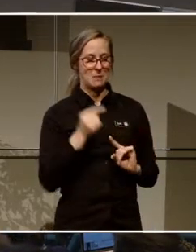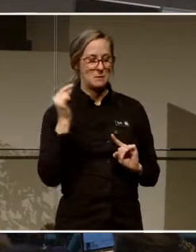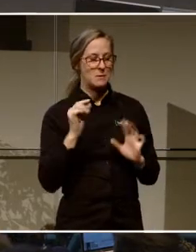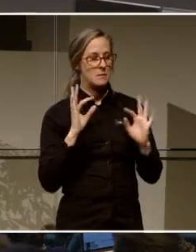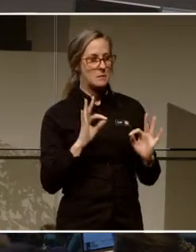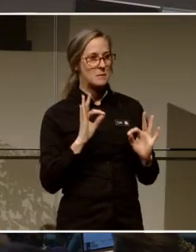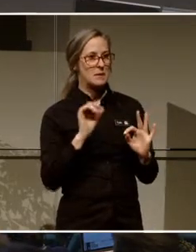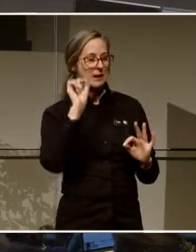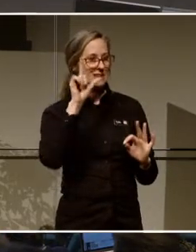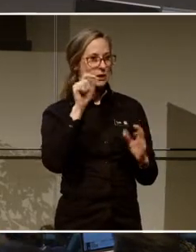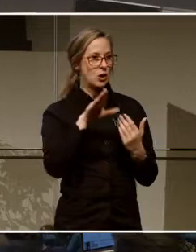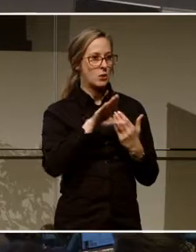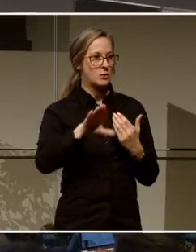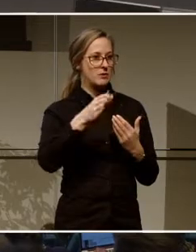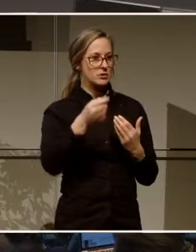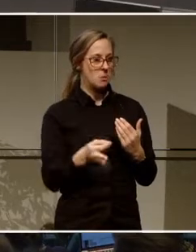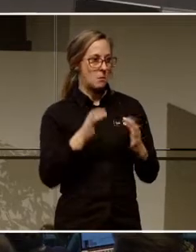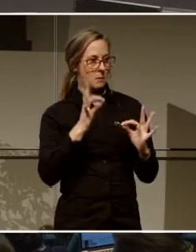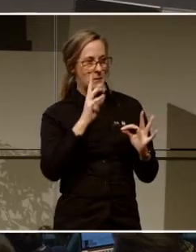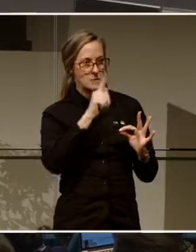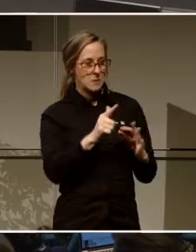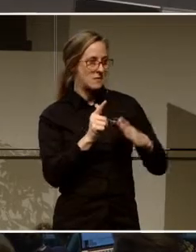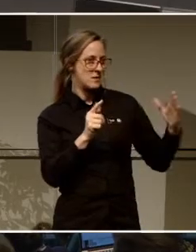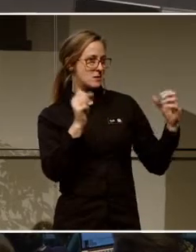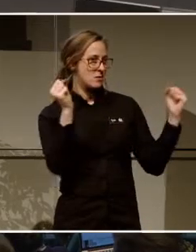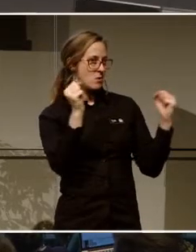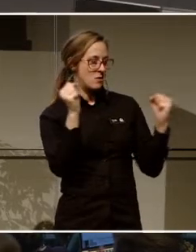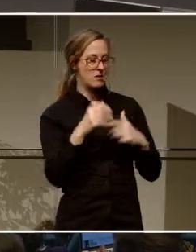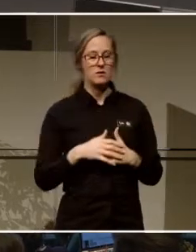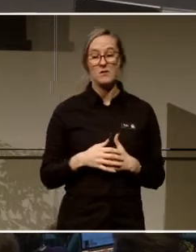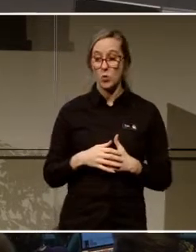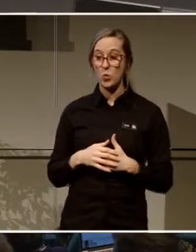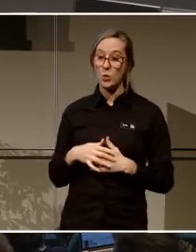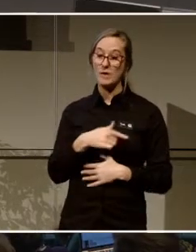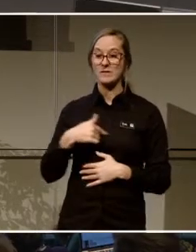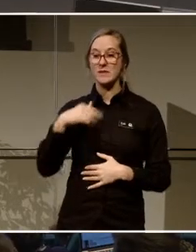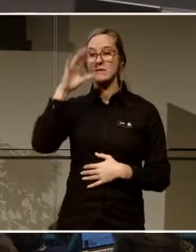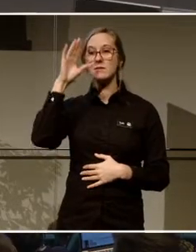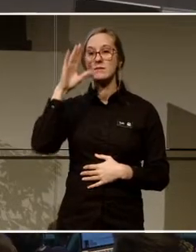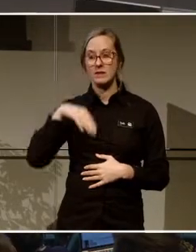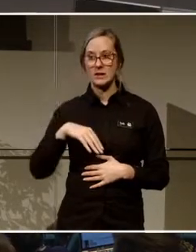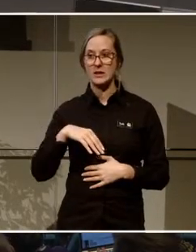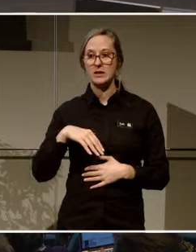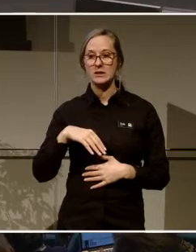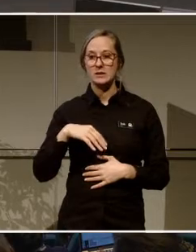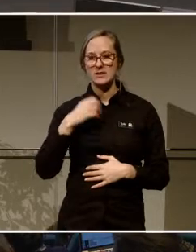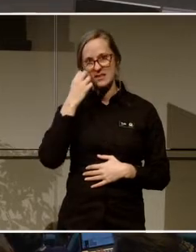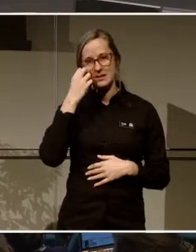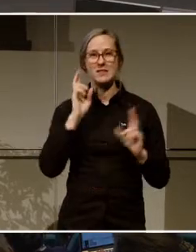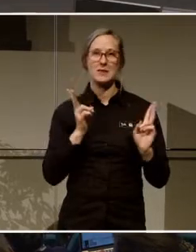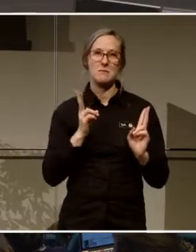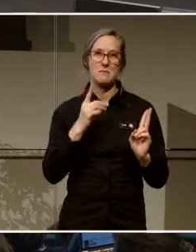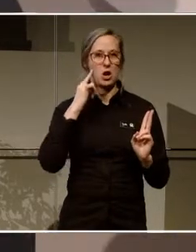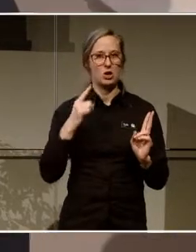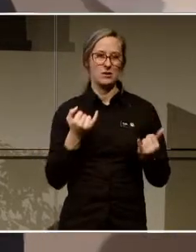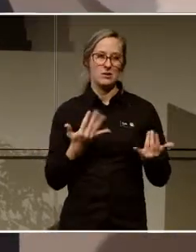digitala utanförskapet i Västerbotten? Ja, vi vet det är ju att, som vi har hört tidigare idag, att det är ungefär